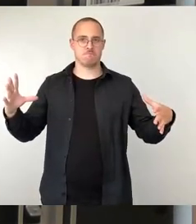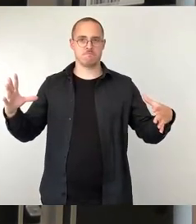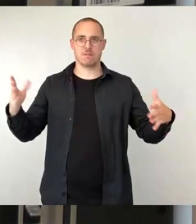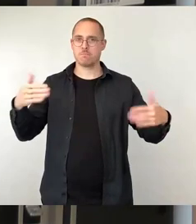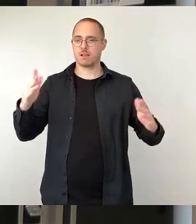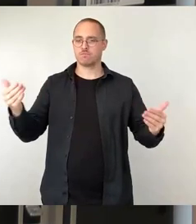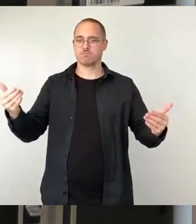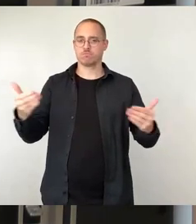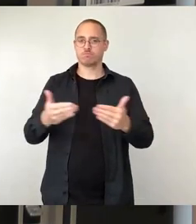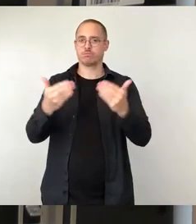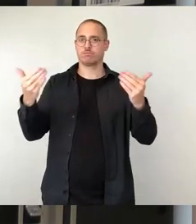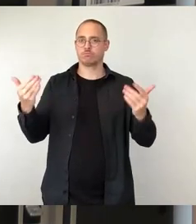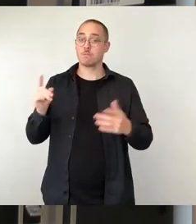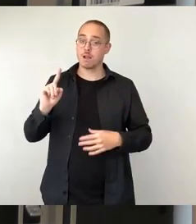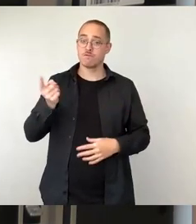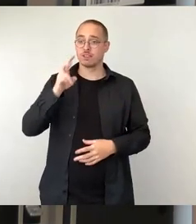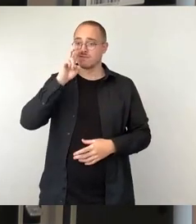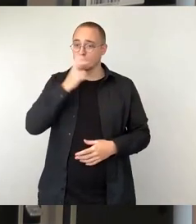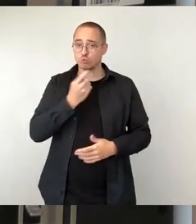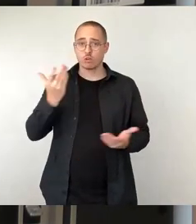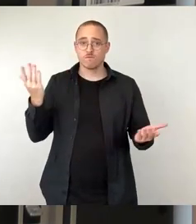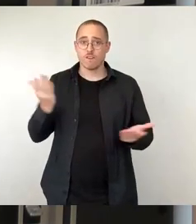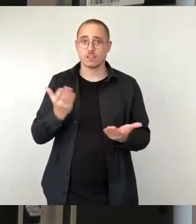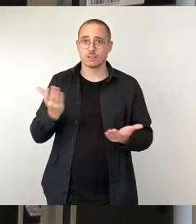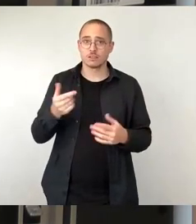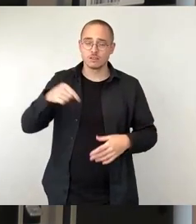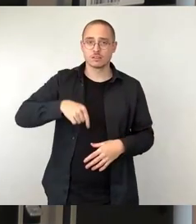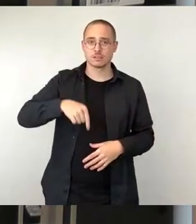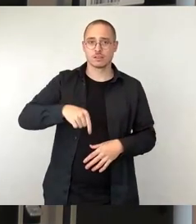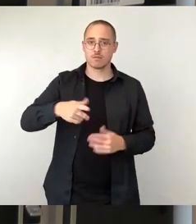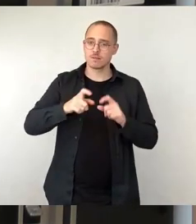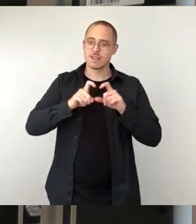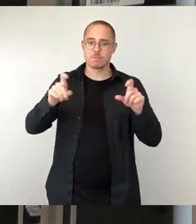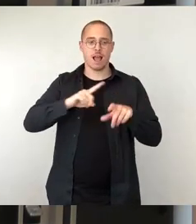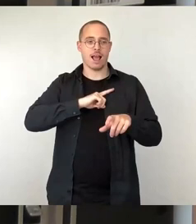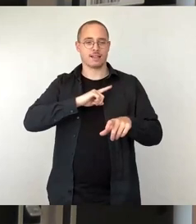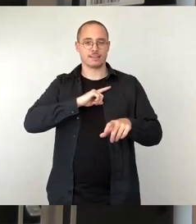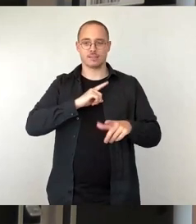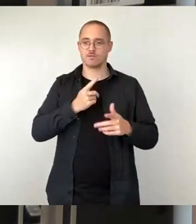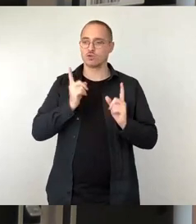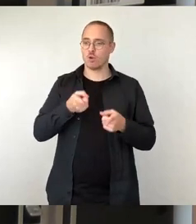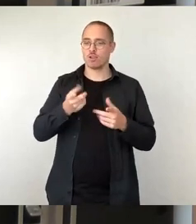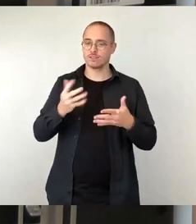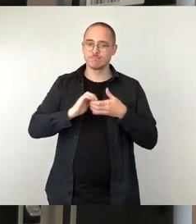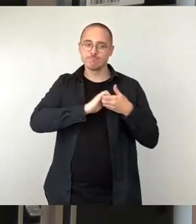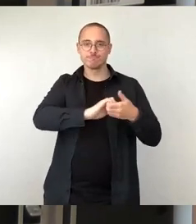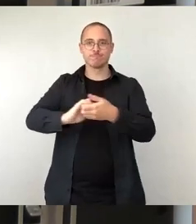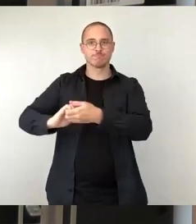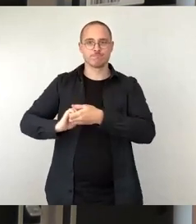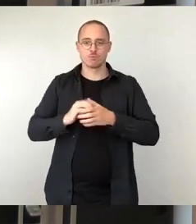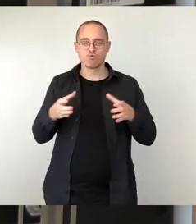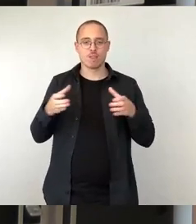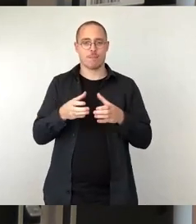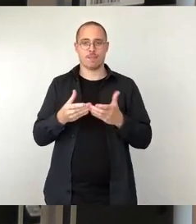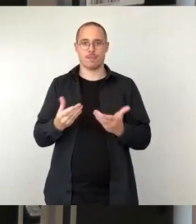Versuch, hier aus einem Thema, was eigentlich ein Zusammenkommen und ein Miteinander meint,